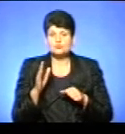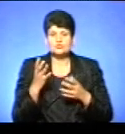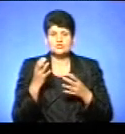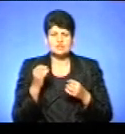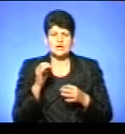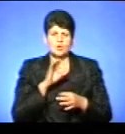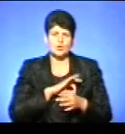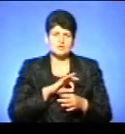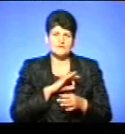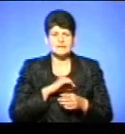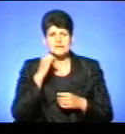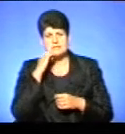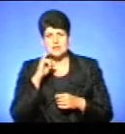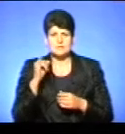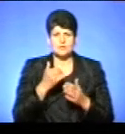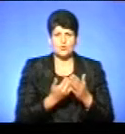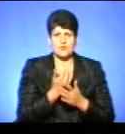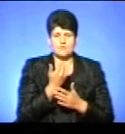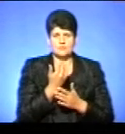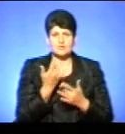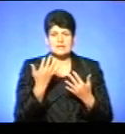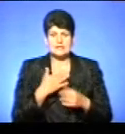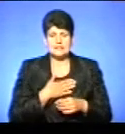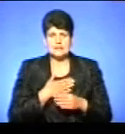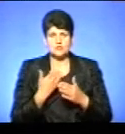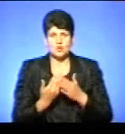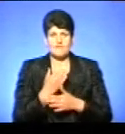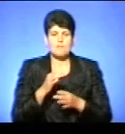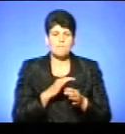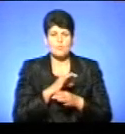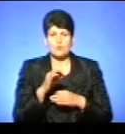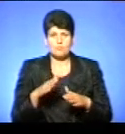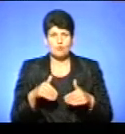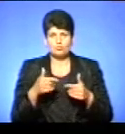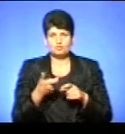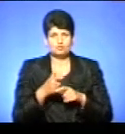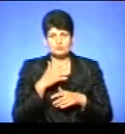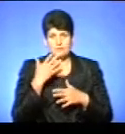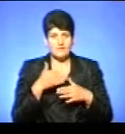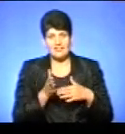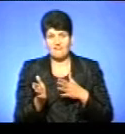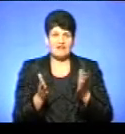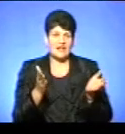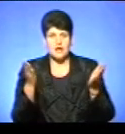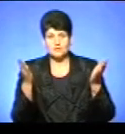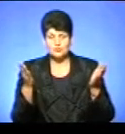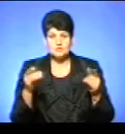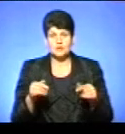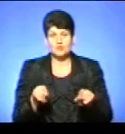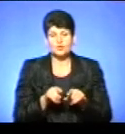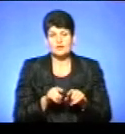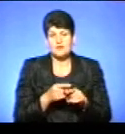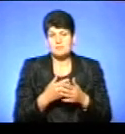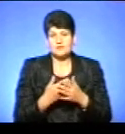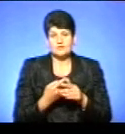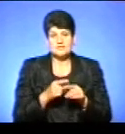користуватися і старим, і новим. Ну, оскільки наш новий проєкт пропонує дуже багато варіантності, то, напевно, що